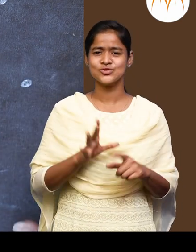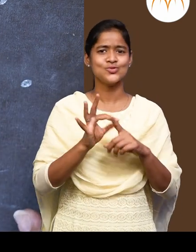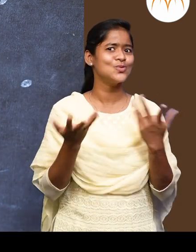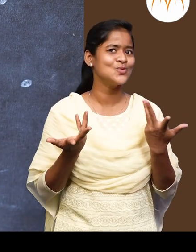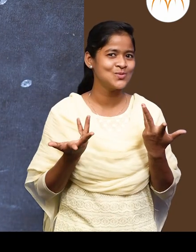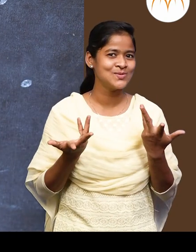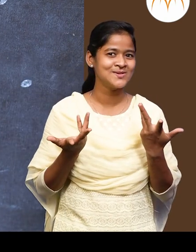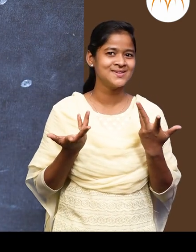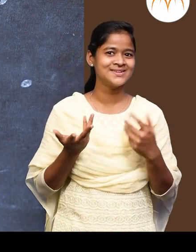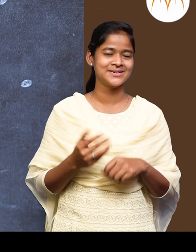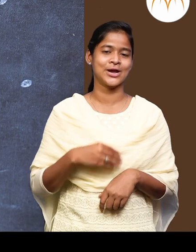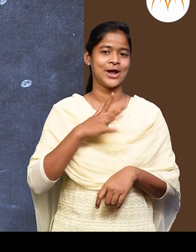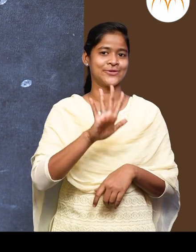START